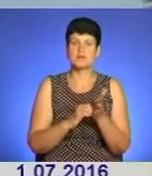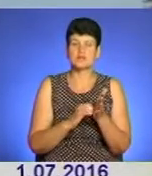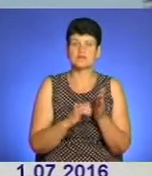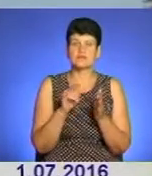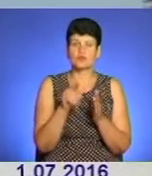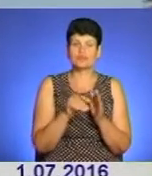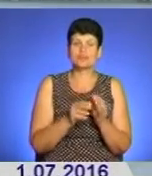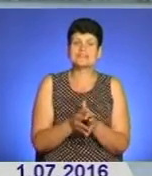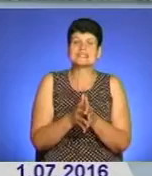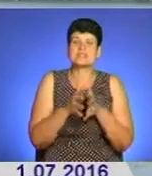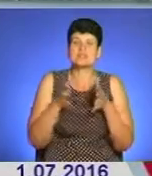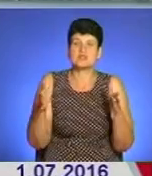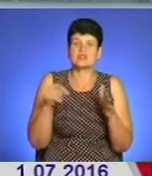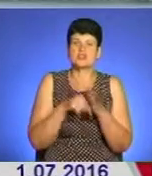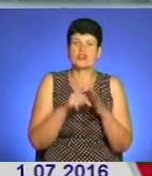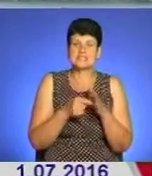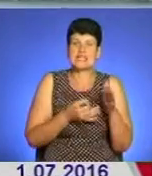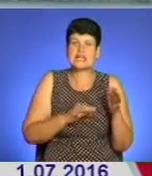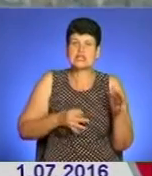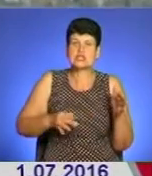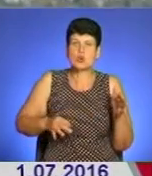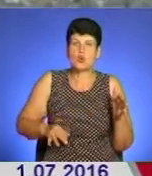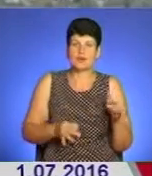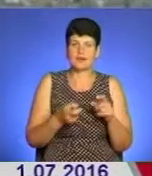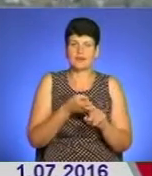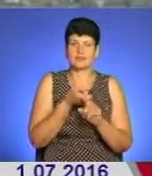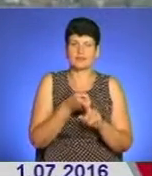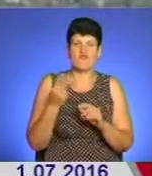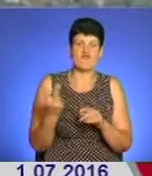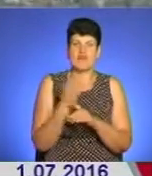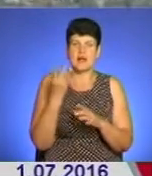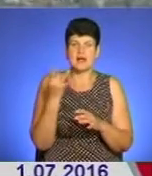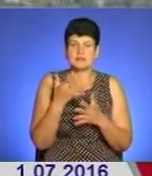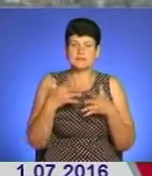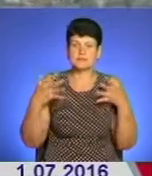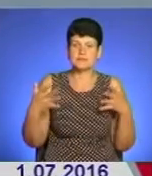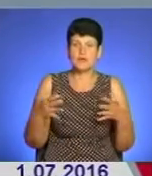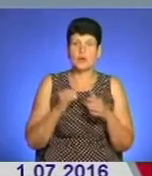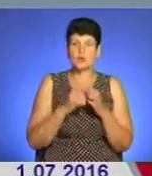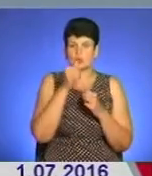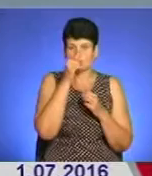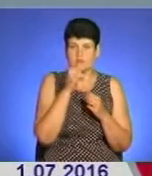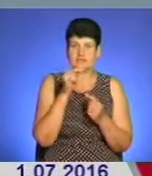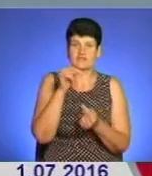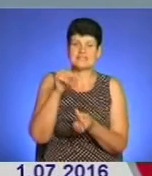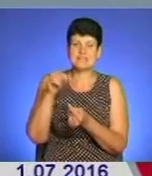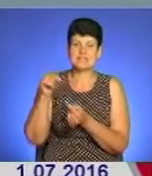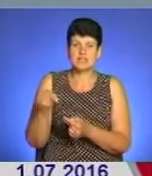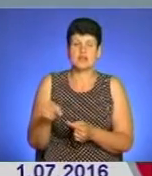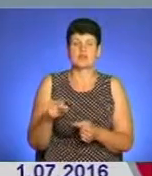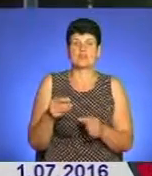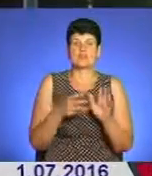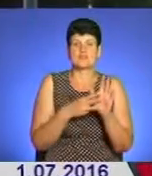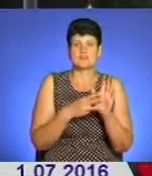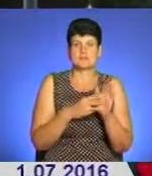– перевищення в місту у воді кишкової палички у два рази. Щомісяця якість водойми визначають у восьми точках тернопільського